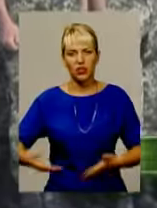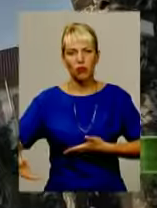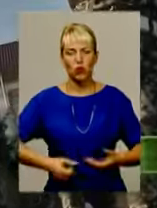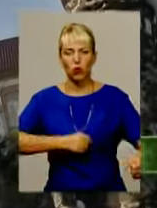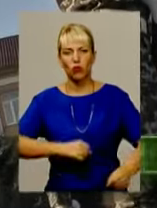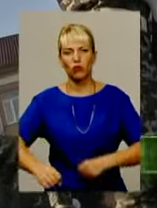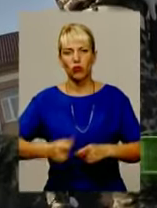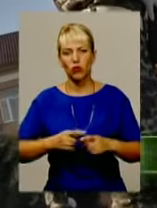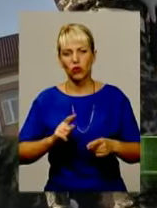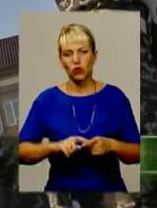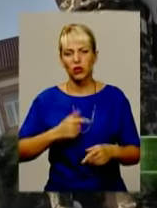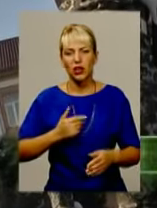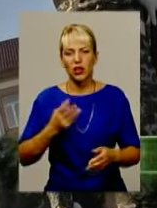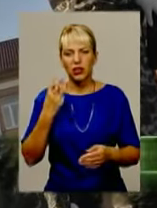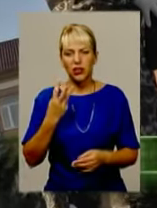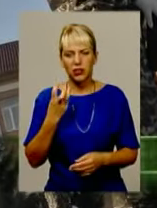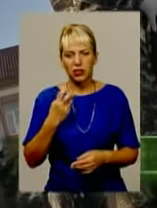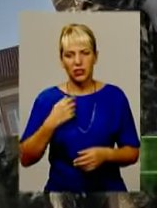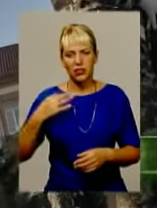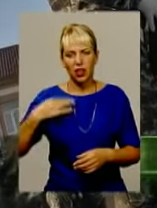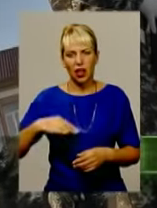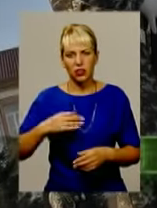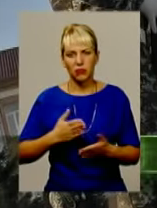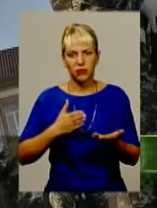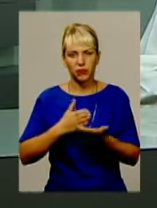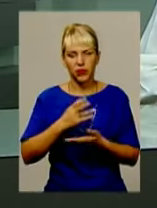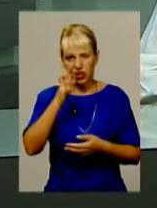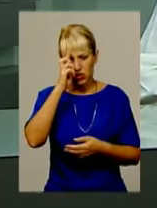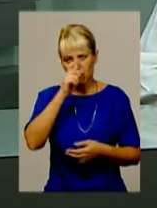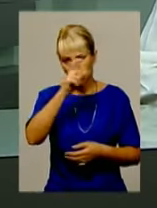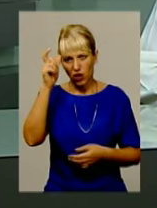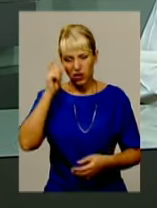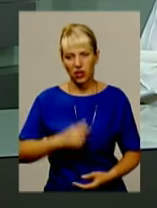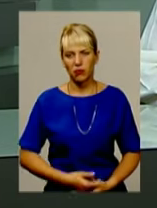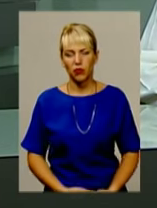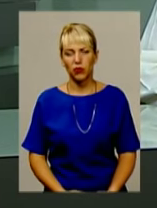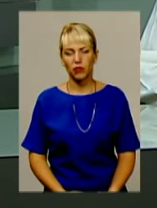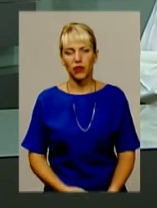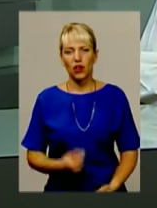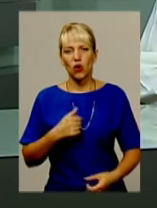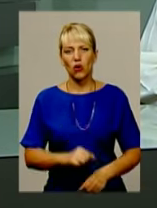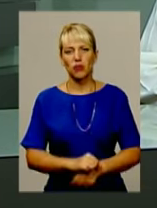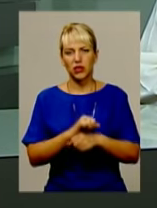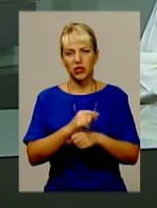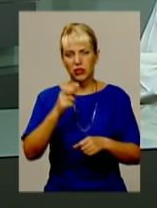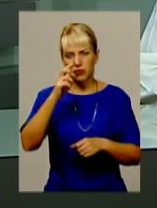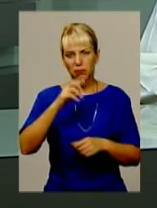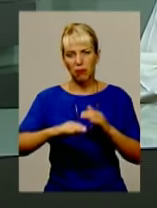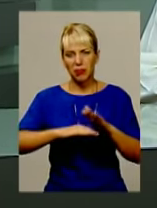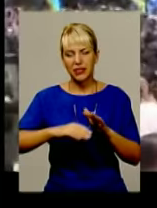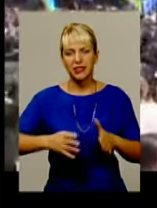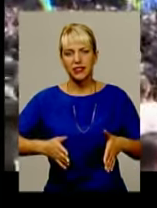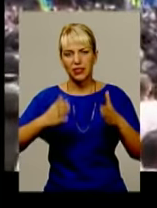Півтисячі абітурієнтів подалися до Державної прикордонної академії. У пікеті під стінами Верховної Ради 31